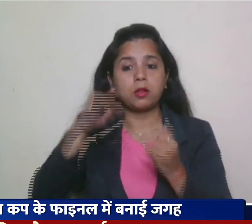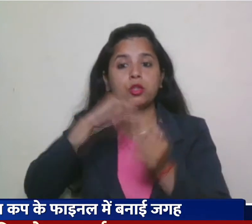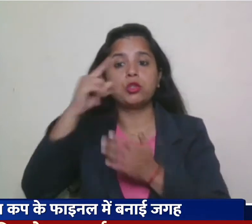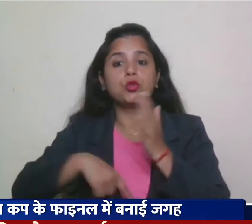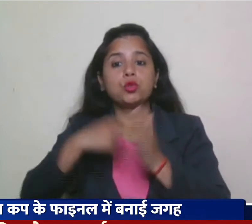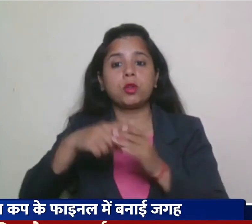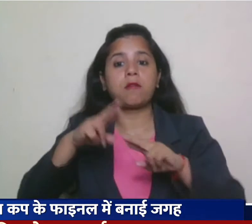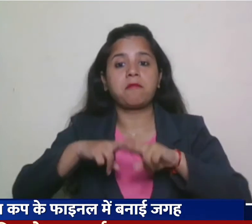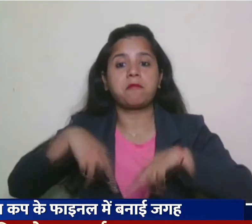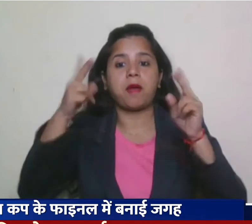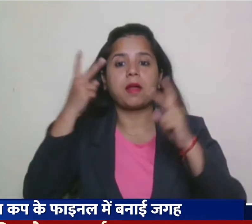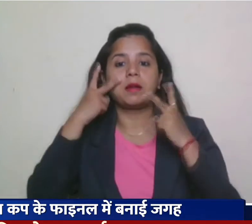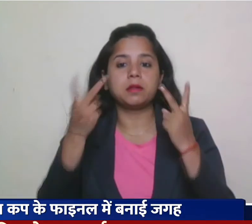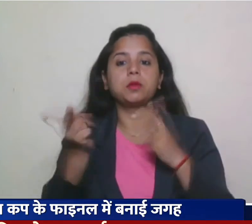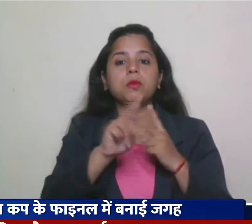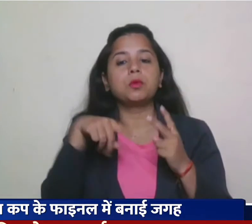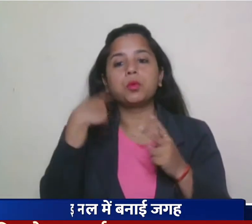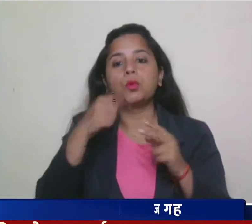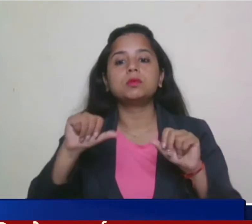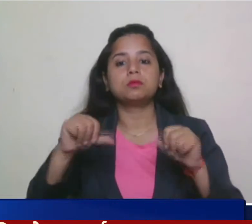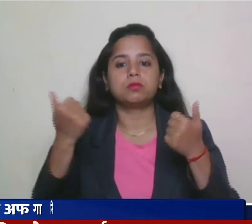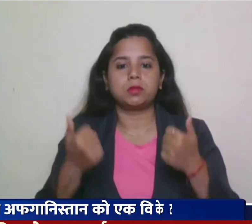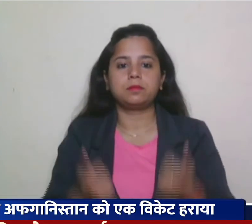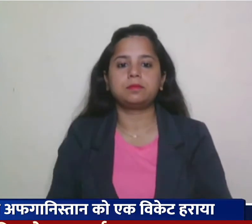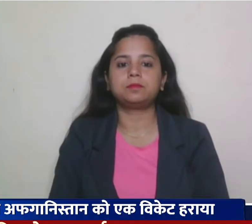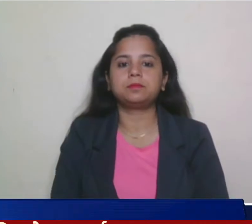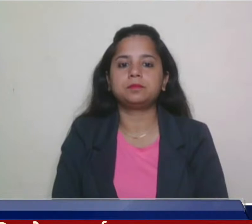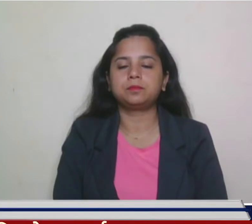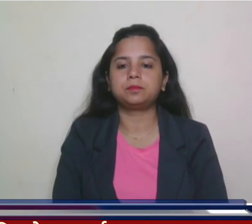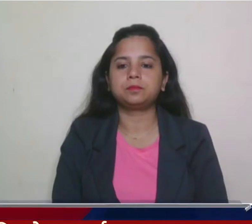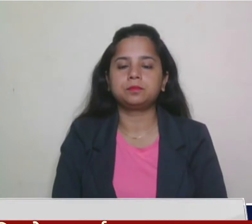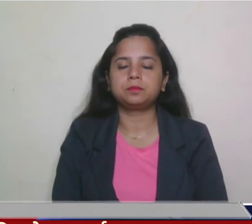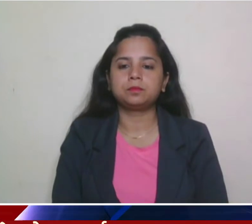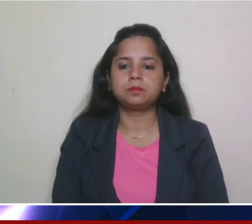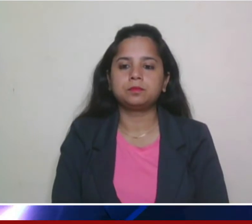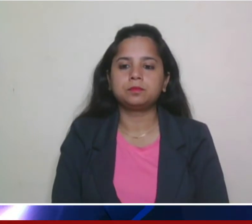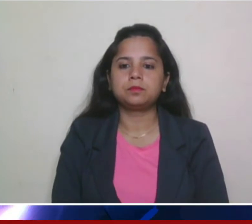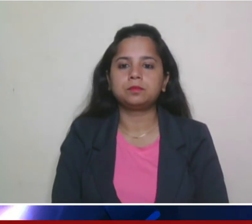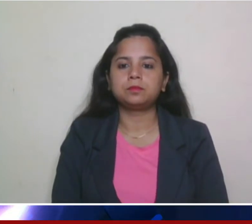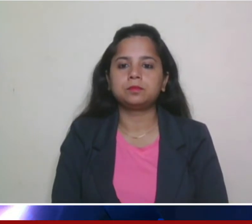जाएगा।